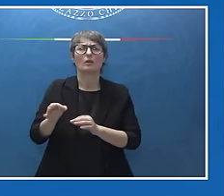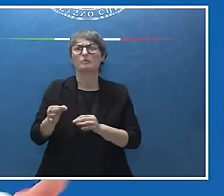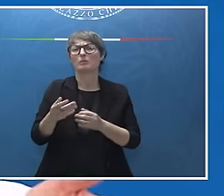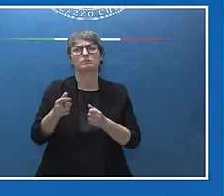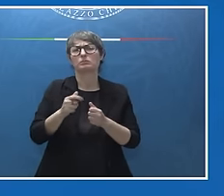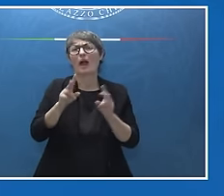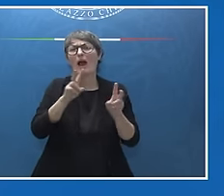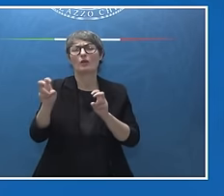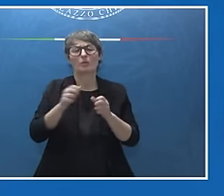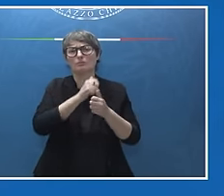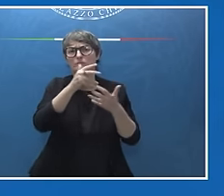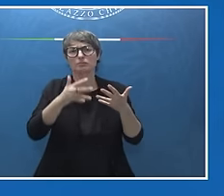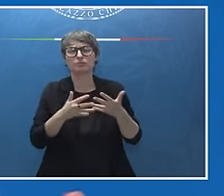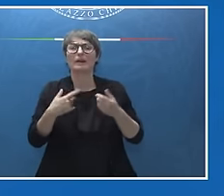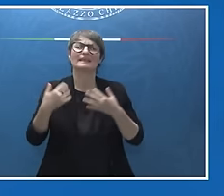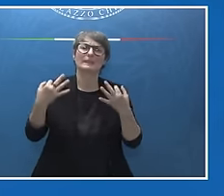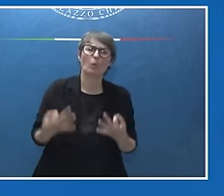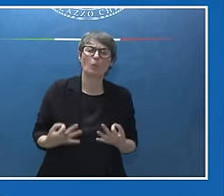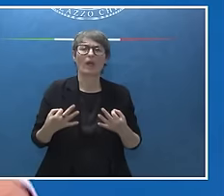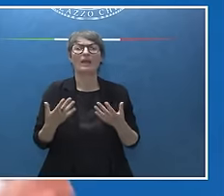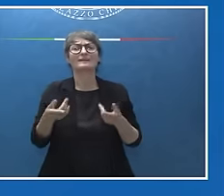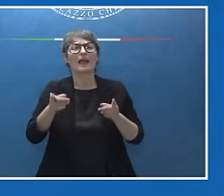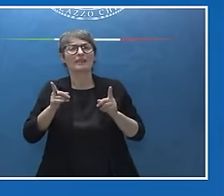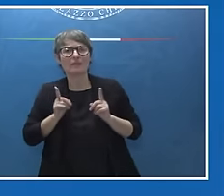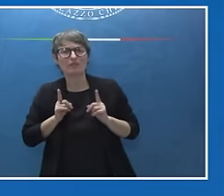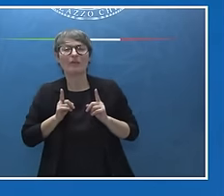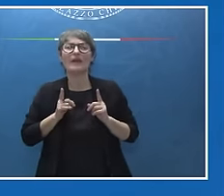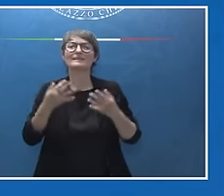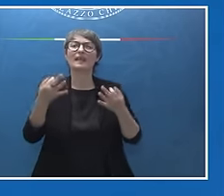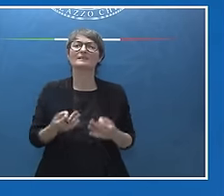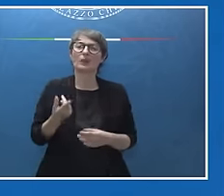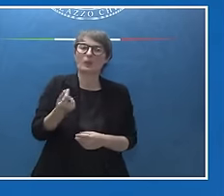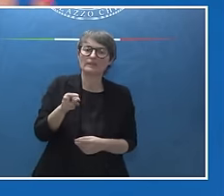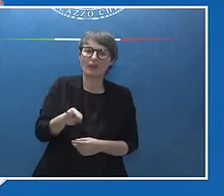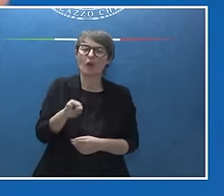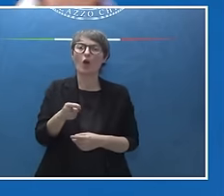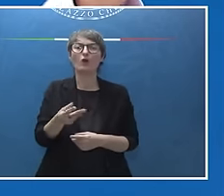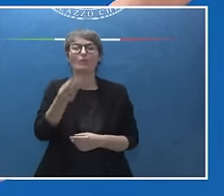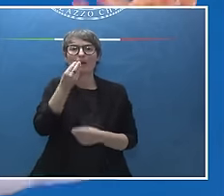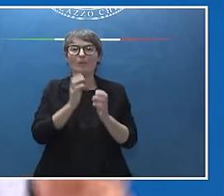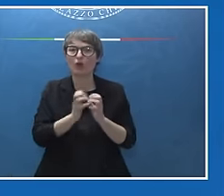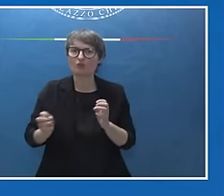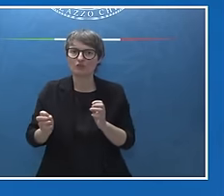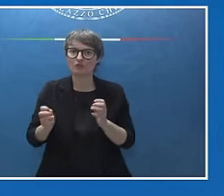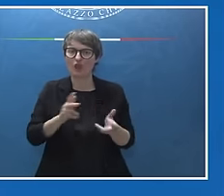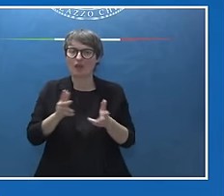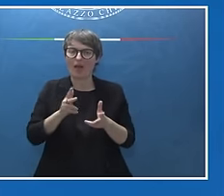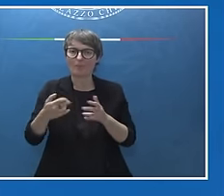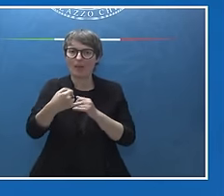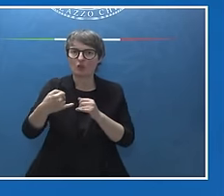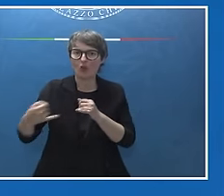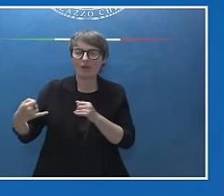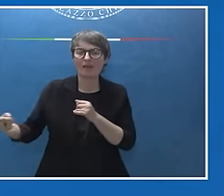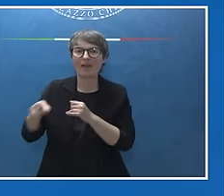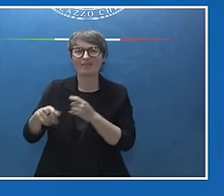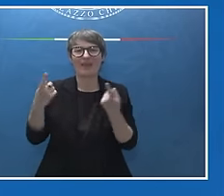della sicurezza, dal tema della difesa, la sicurezza economica, la questione delle catene di approvvigionamento che poi sono materia anche del